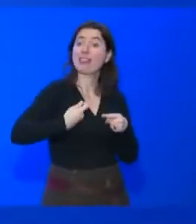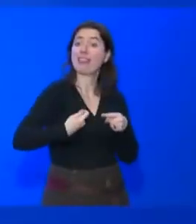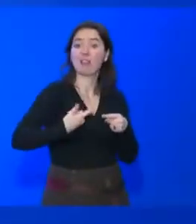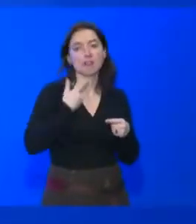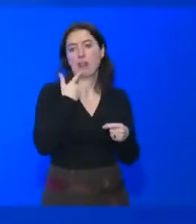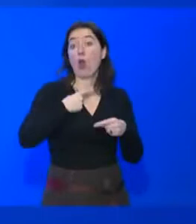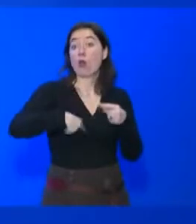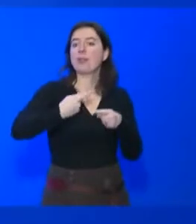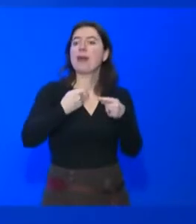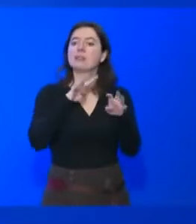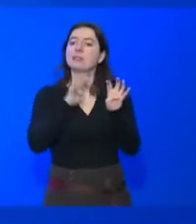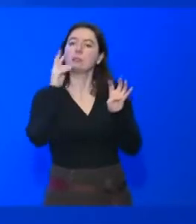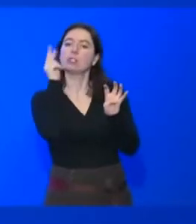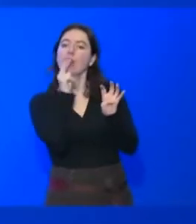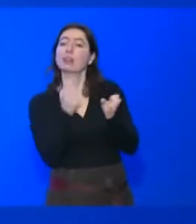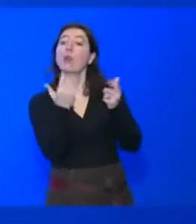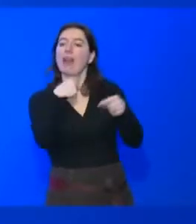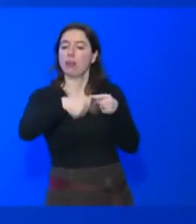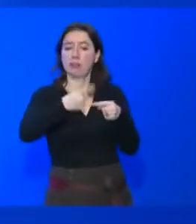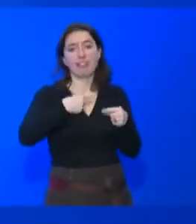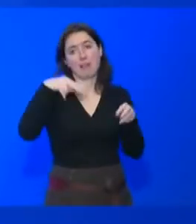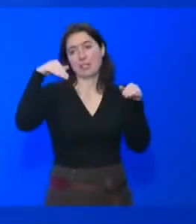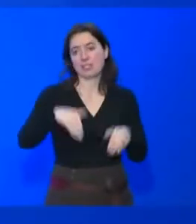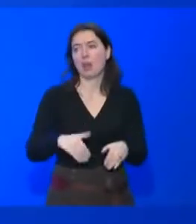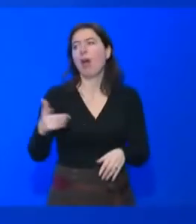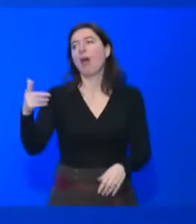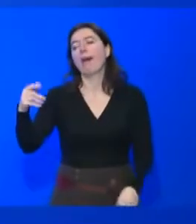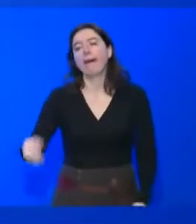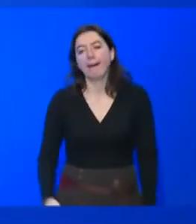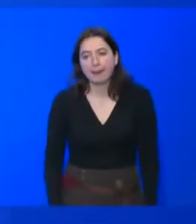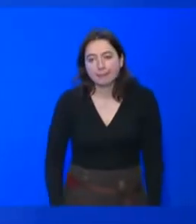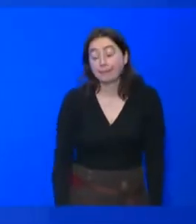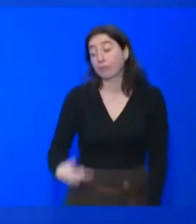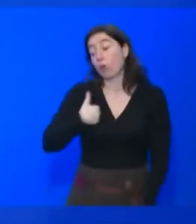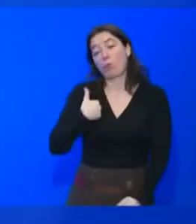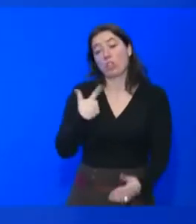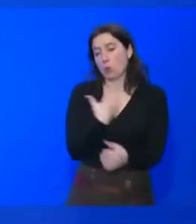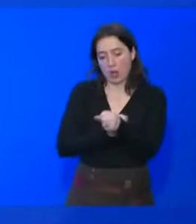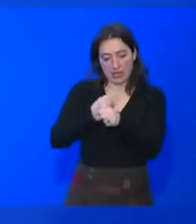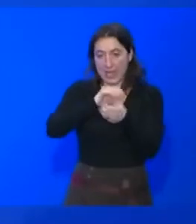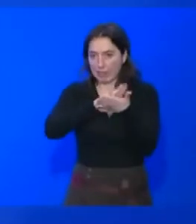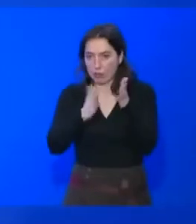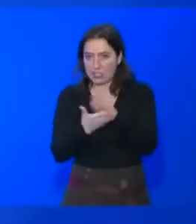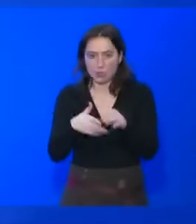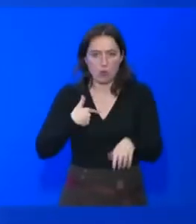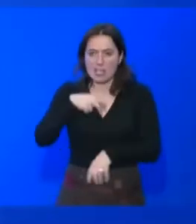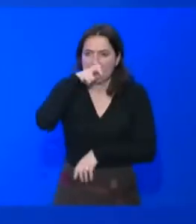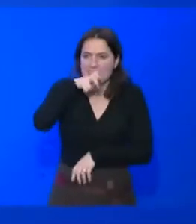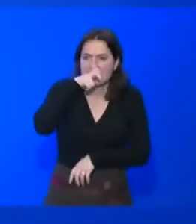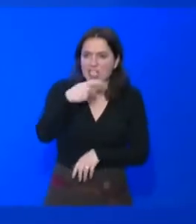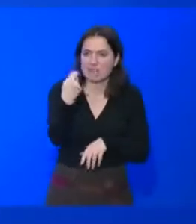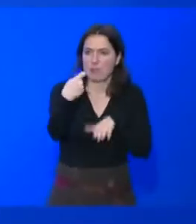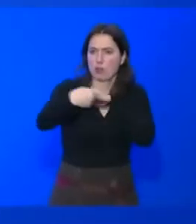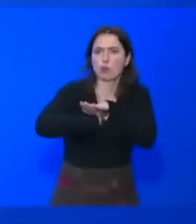'ai commencé à produire mes émissions avec mon association, en allant à la chasse aux subventions, que je continue, la chasse aux mécènes.